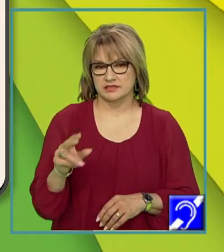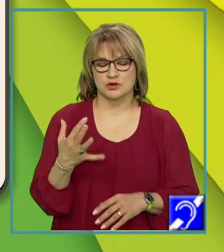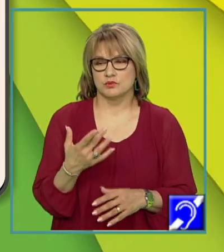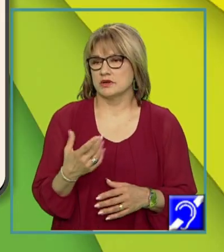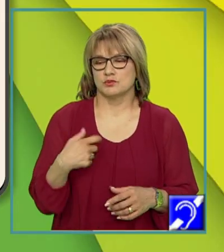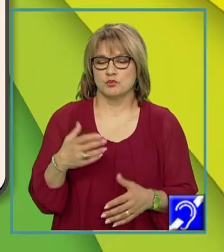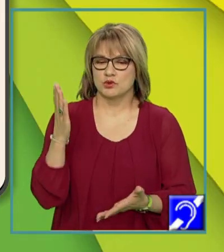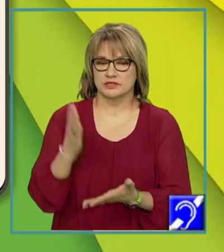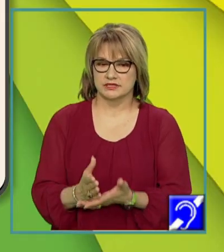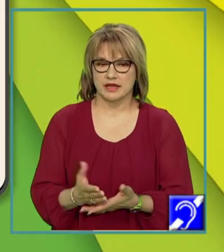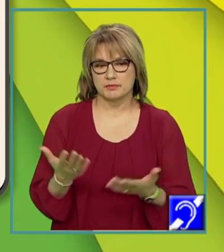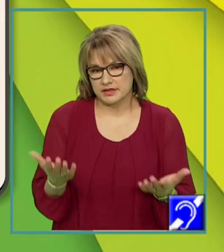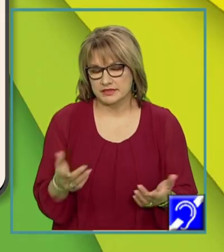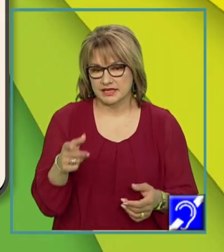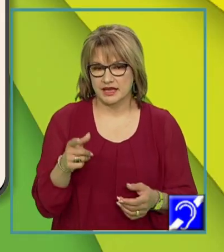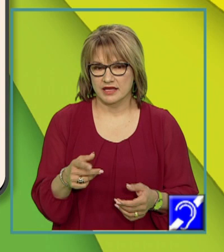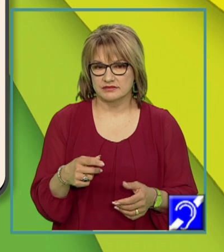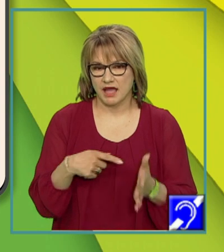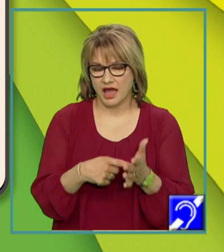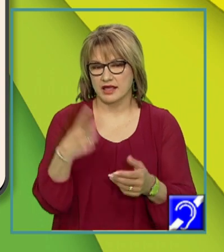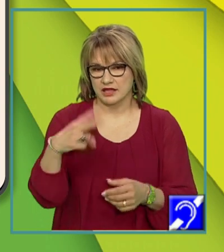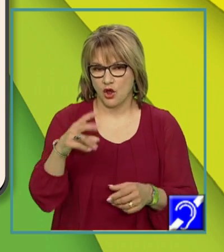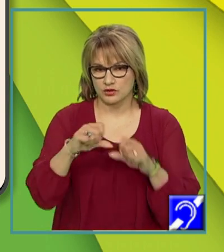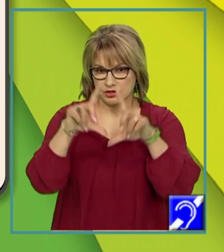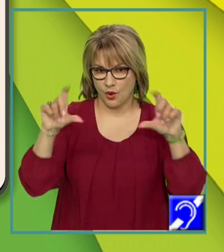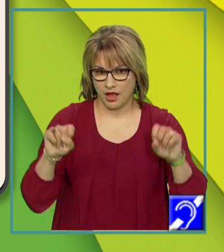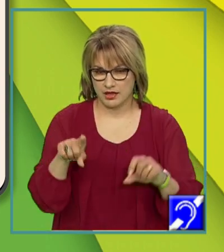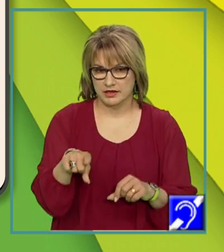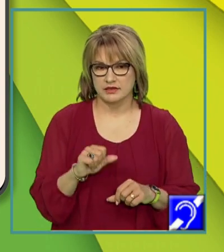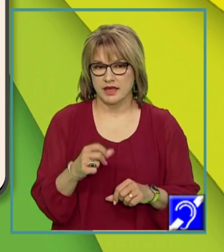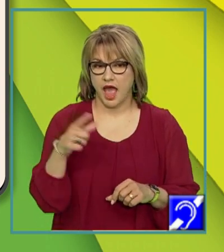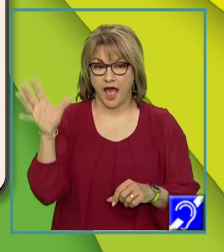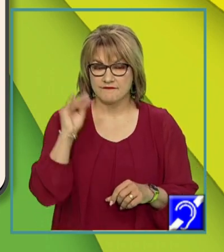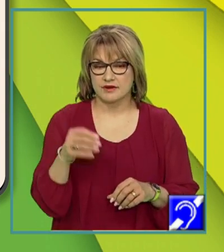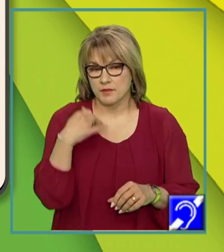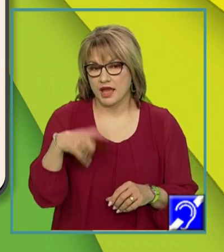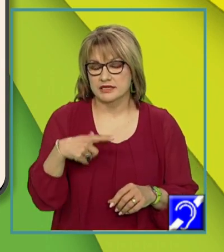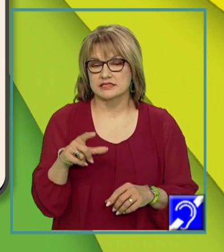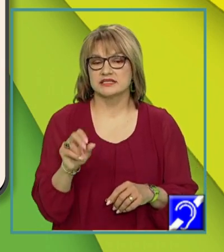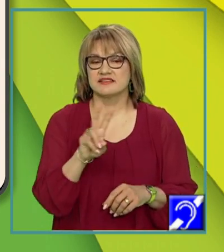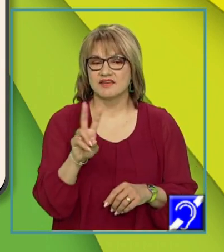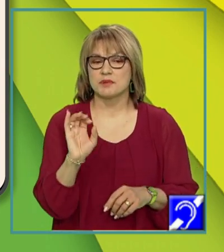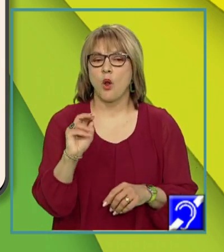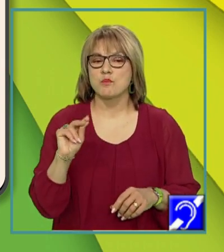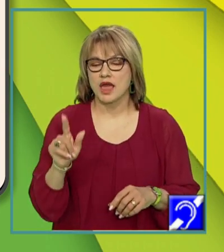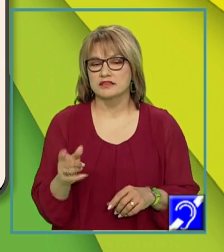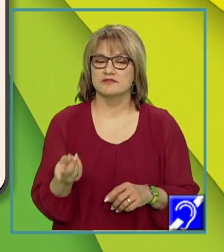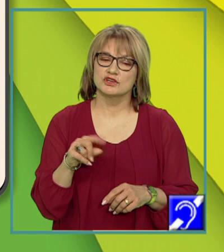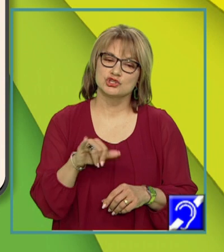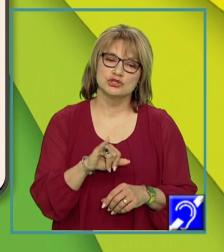putem stabili. Așadar, în slide-urile care urmează, vom afla care sunt verbele copulative și